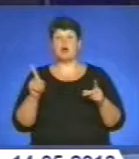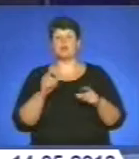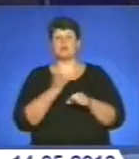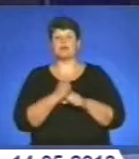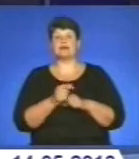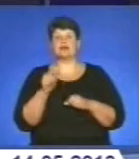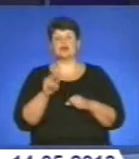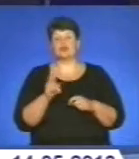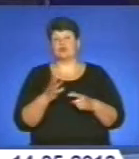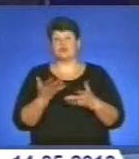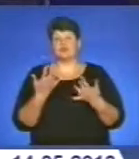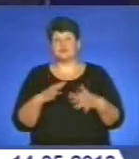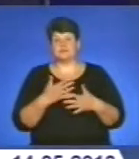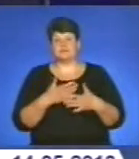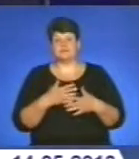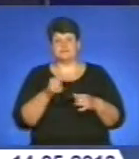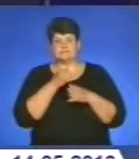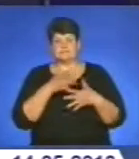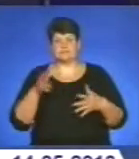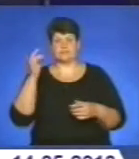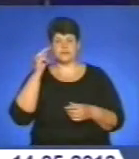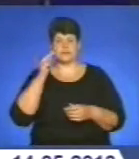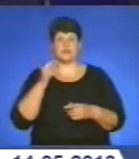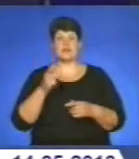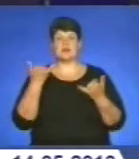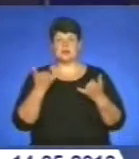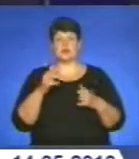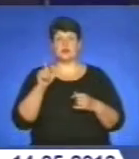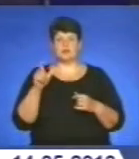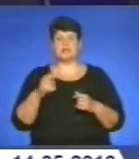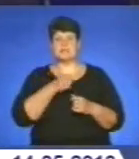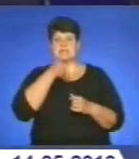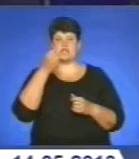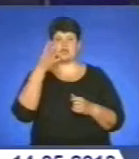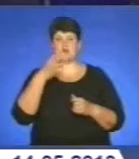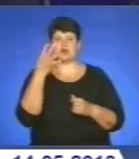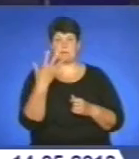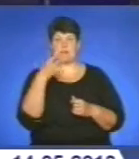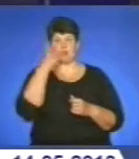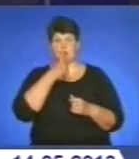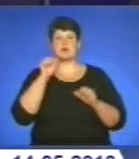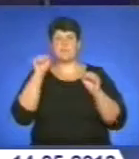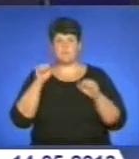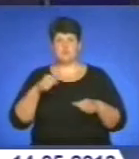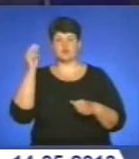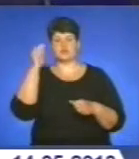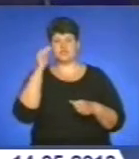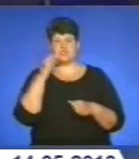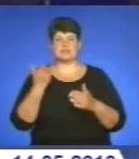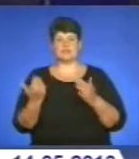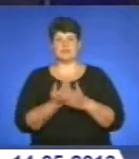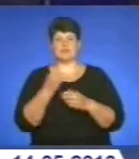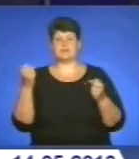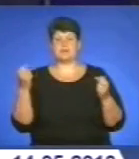тим, хто вийшов з навчального віку? Відтепер громадяни старші 45 років зможуть навчитися новій професії або